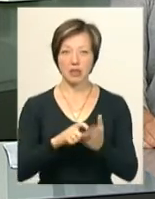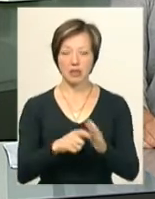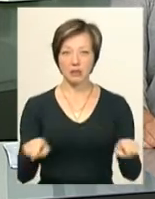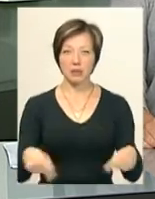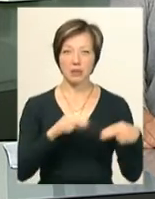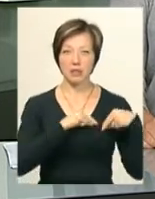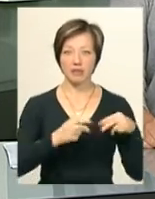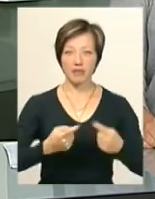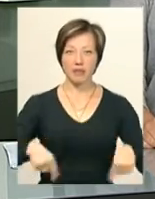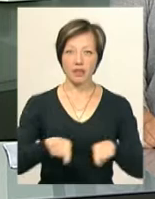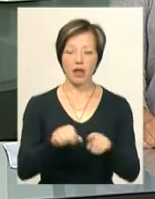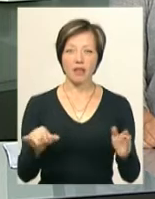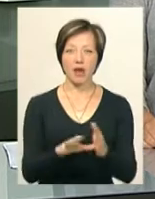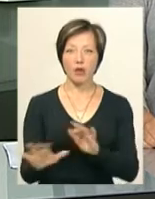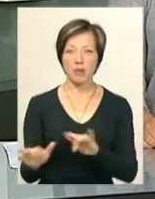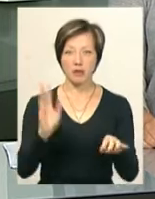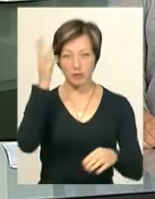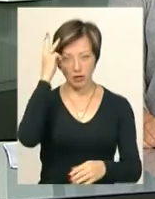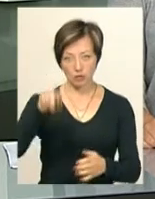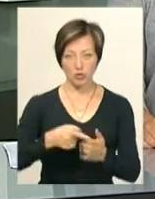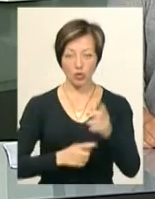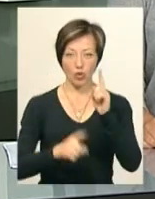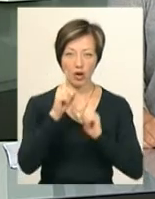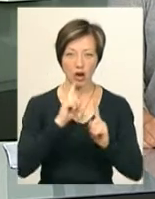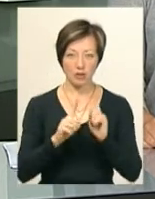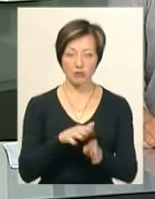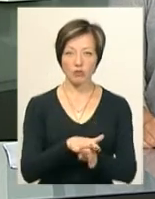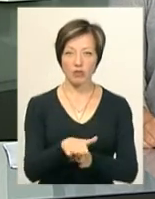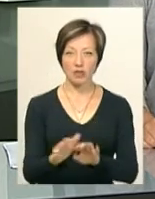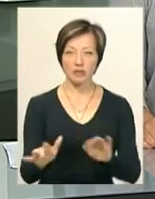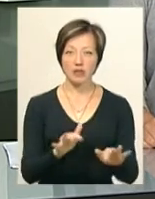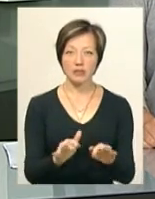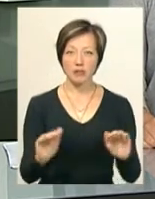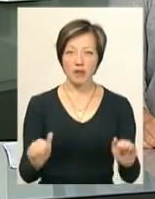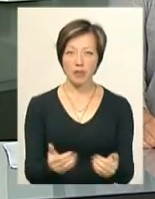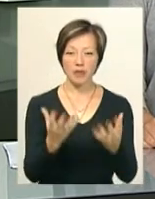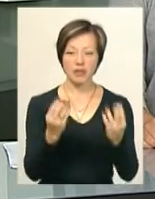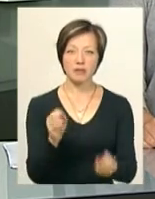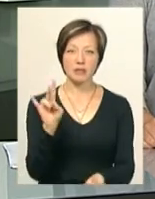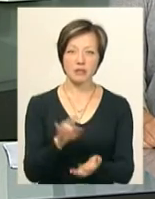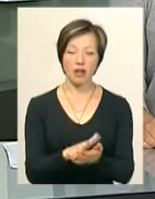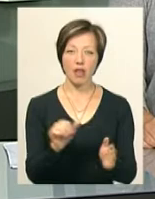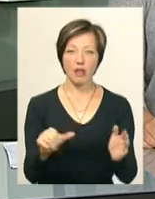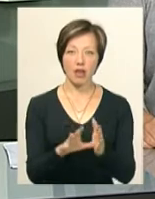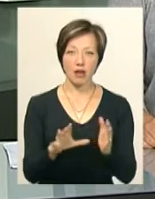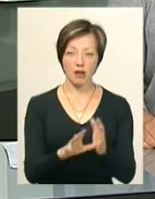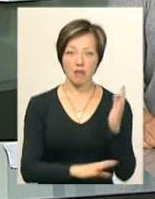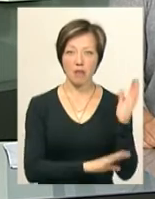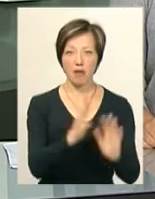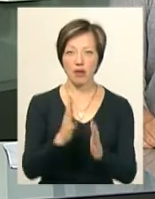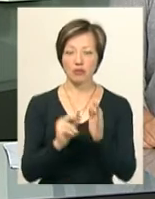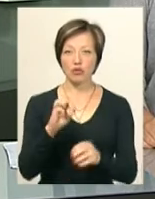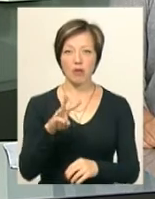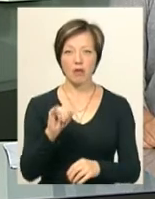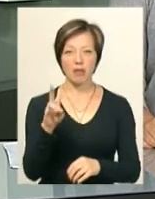працівники відділу енергоменеджменту Хмельницької міської ради. Відбувався квест у рамках днів сталої енергії у парку Чекмана. Правила гри